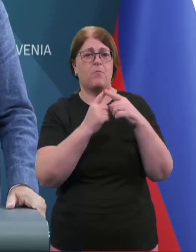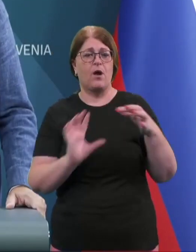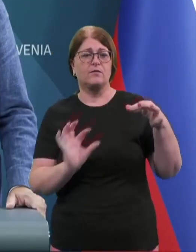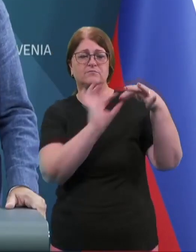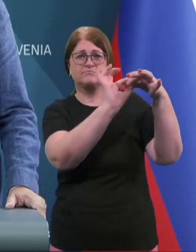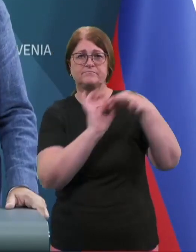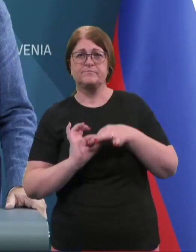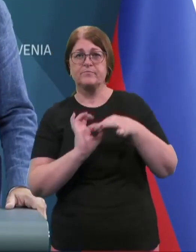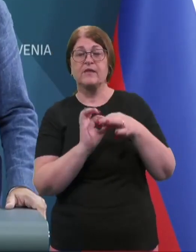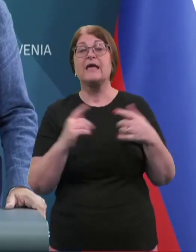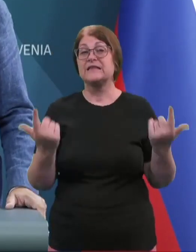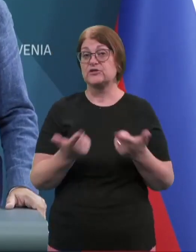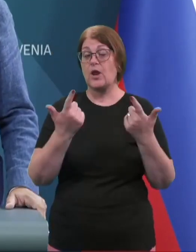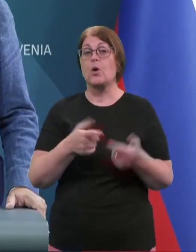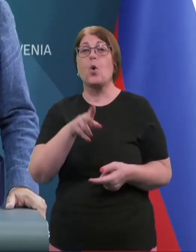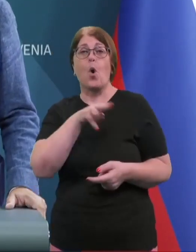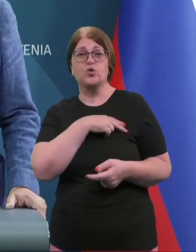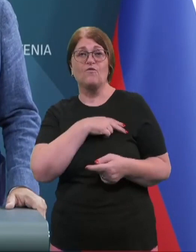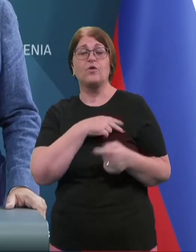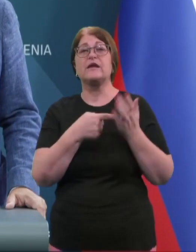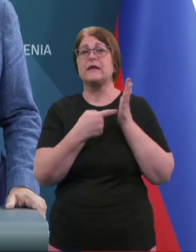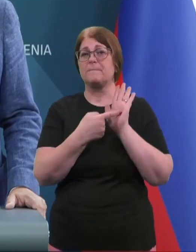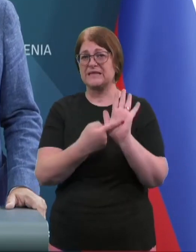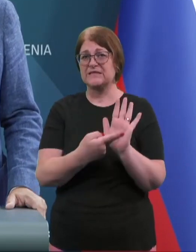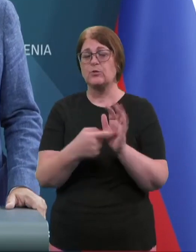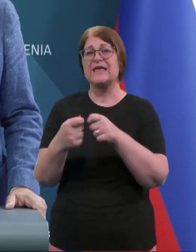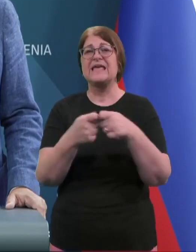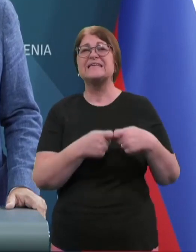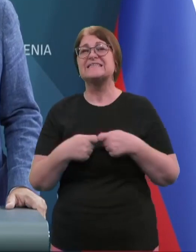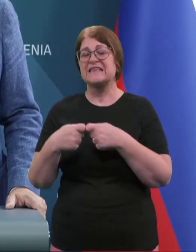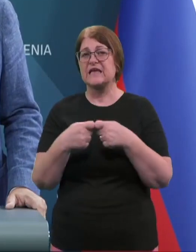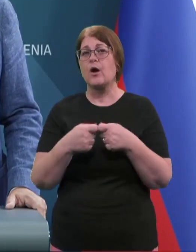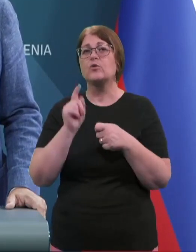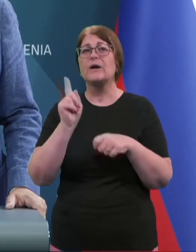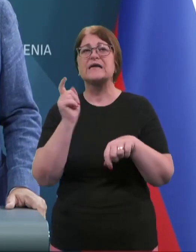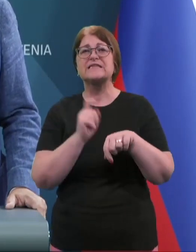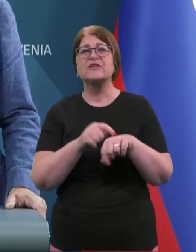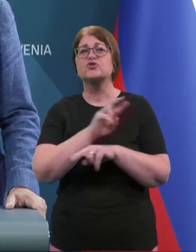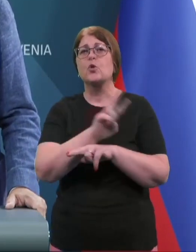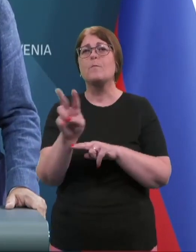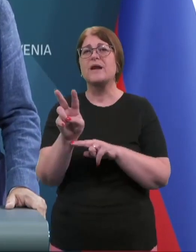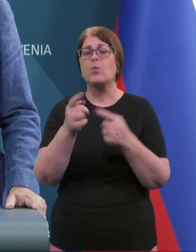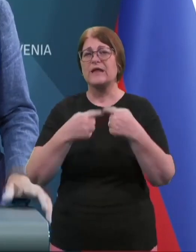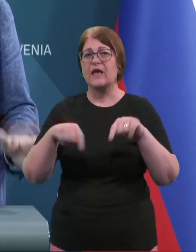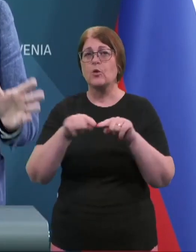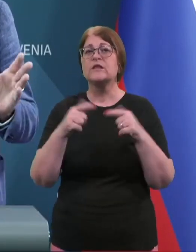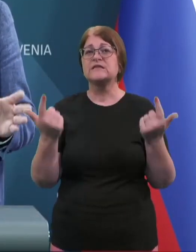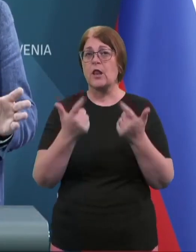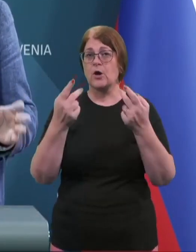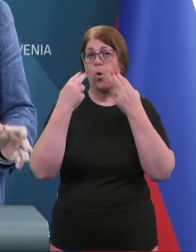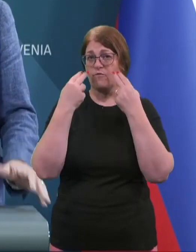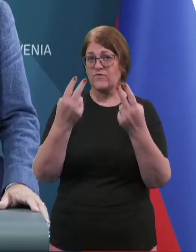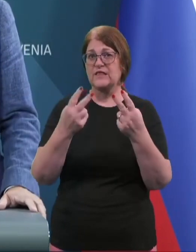pristojni predstavniki sindikatov, kar se tiče samih upravnih enot, videli,